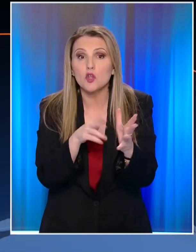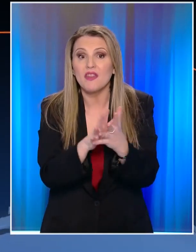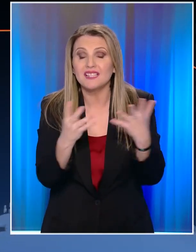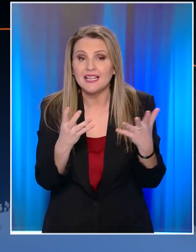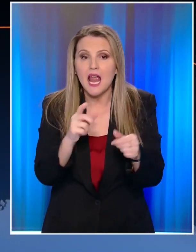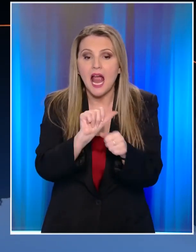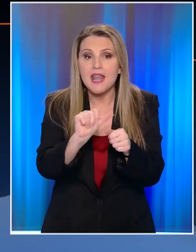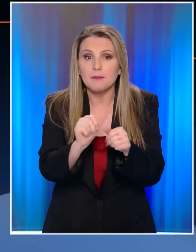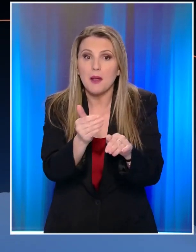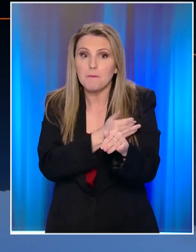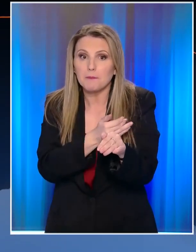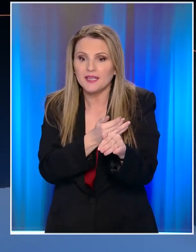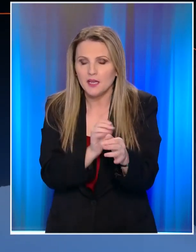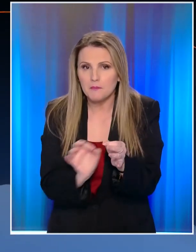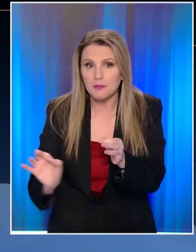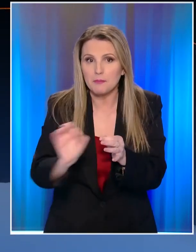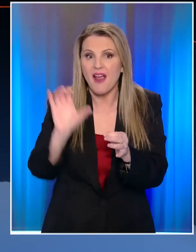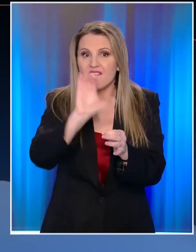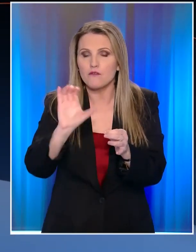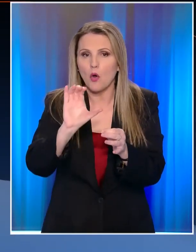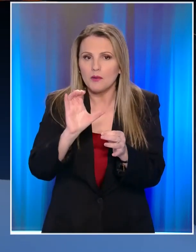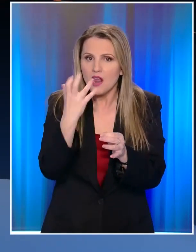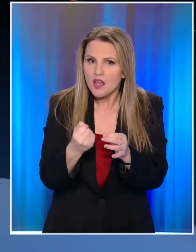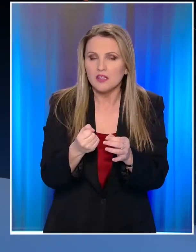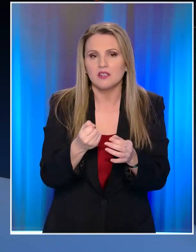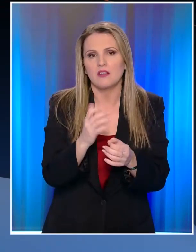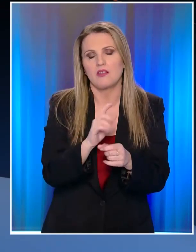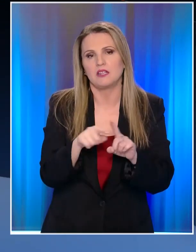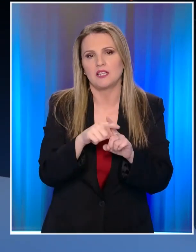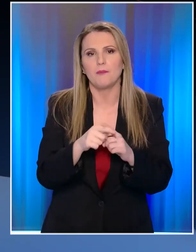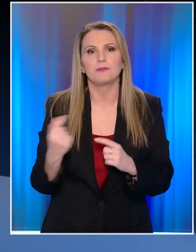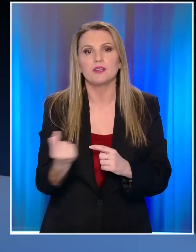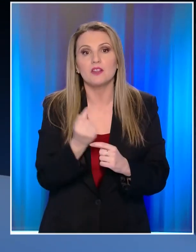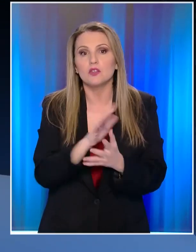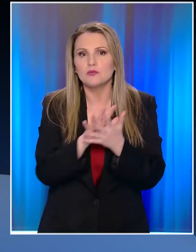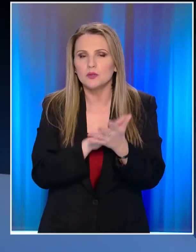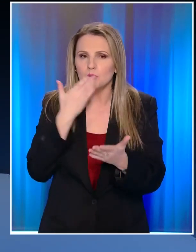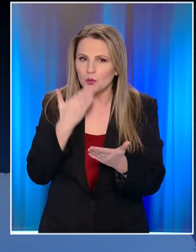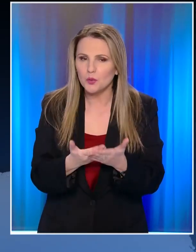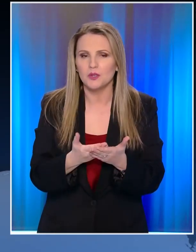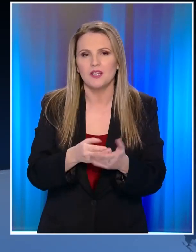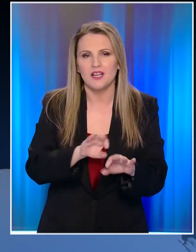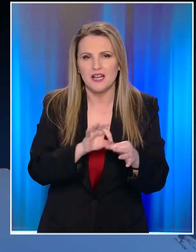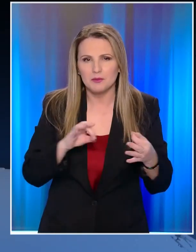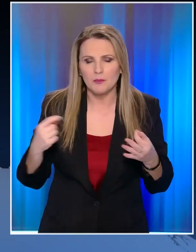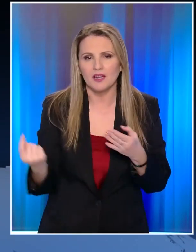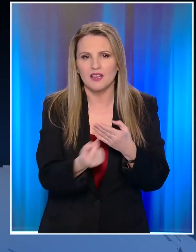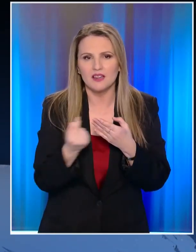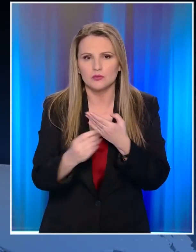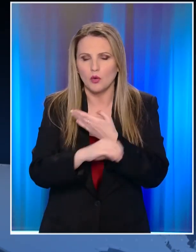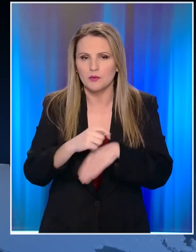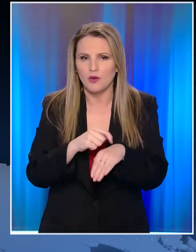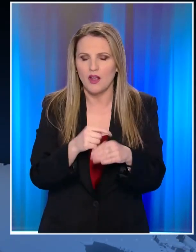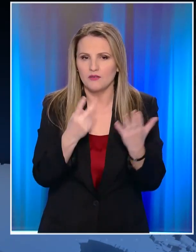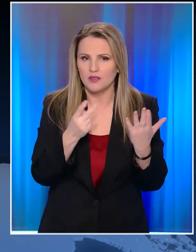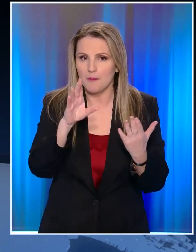δηλαδή ένα μήνα πριν την επίσημη εμφάνιση του κορονοϊού στην Ευρώπη. Στο σημείο αυτό το δελτίο μας ολοκληρώθηκε όλη η επικαιρότητα αναλυτικά